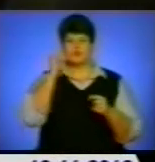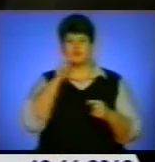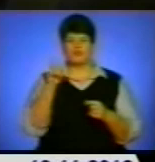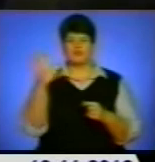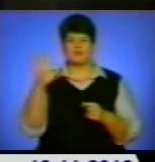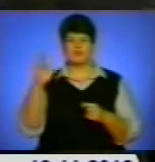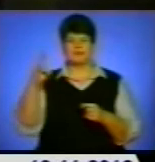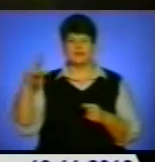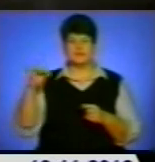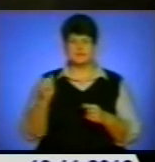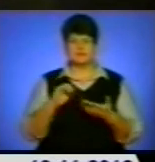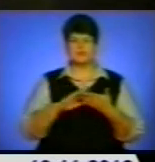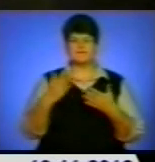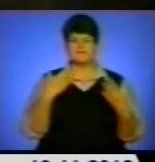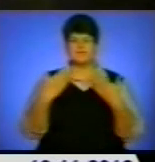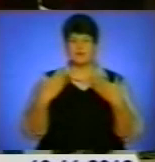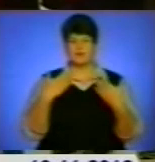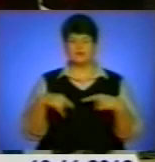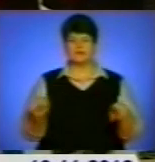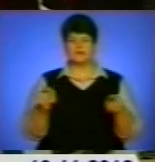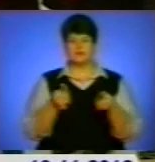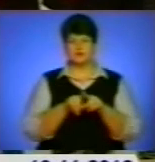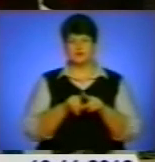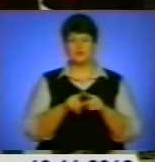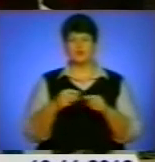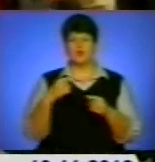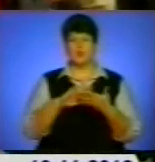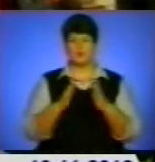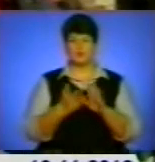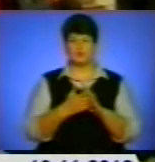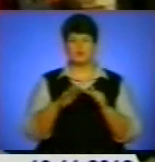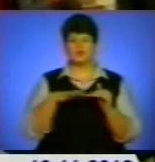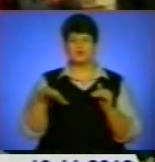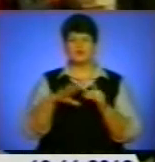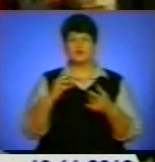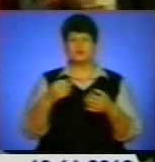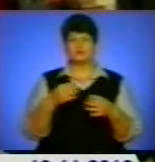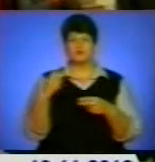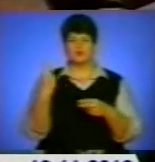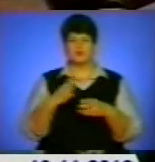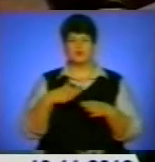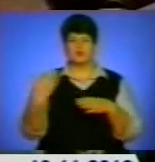Україна активізує переговори з В'єтнамом за угодами про зону вільної торгівлі та про захист інвестицій.